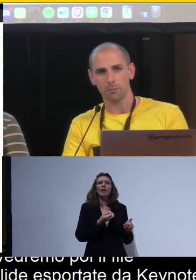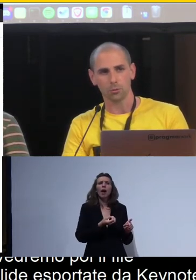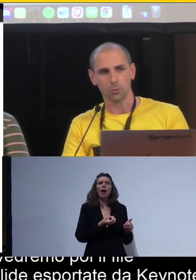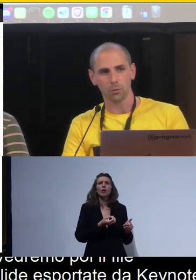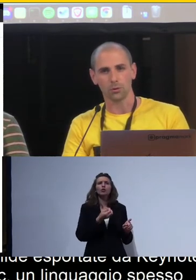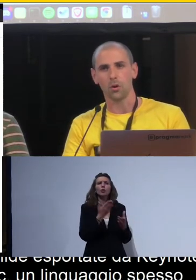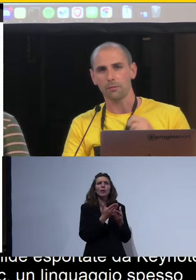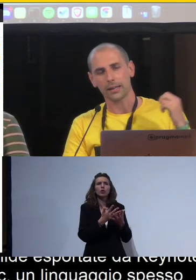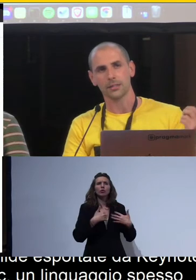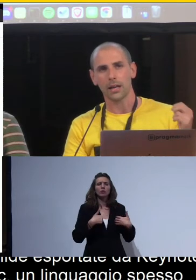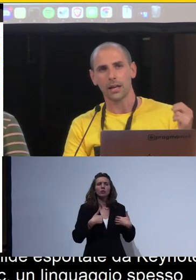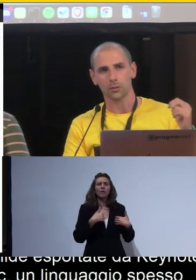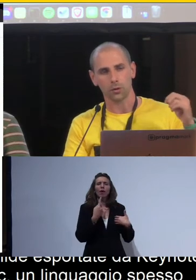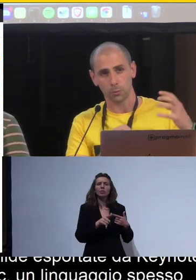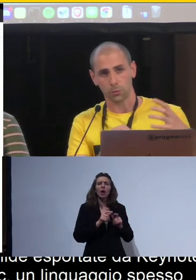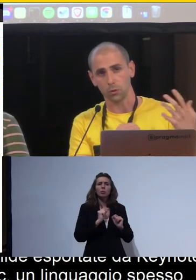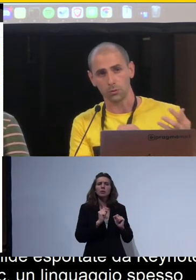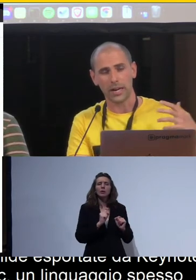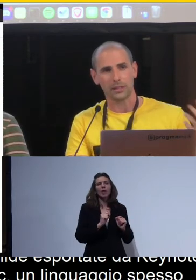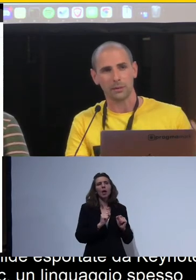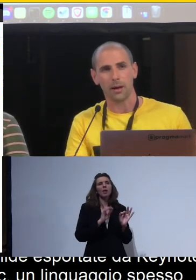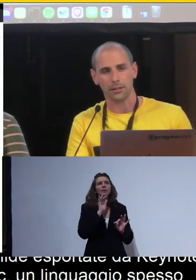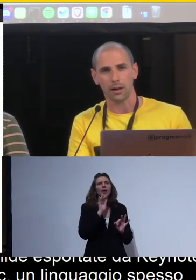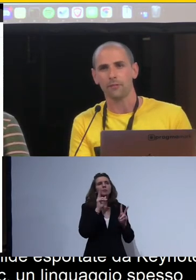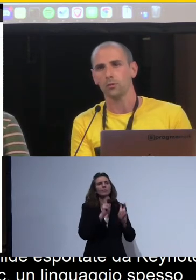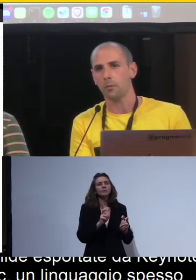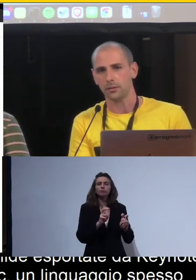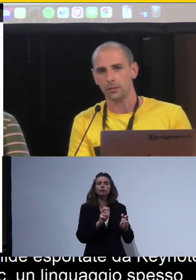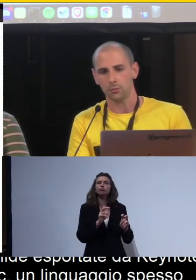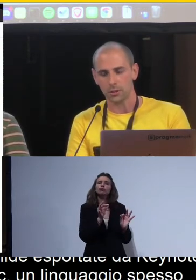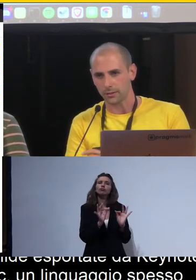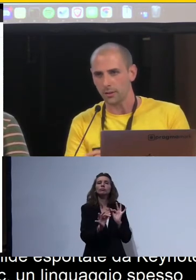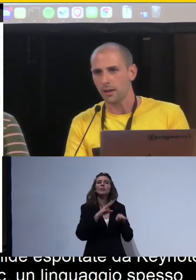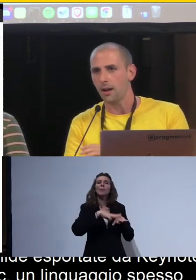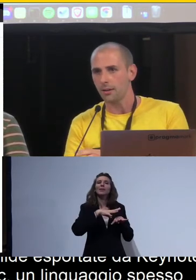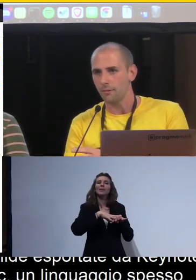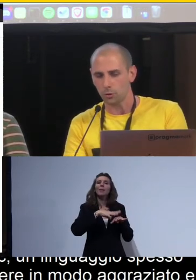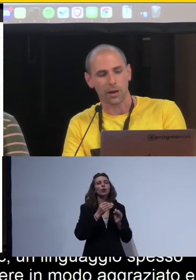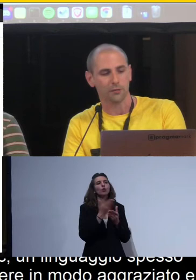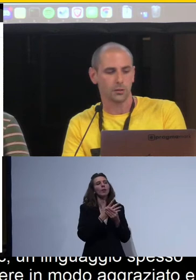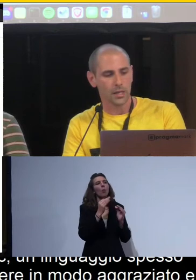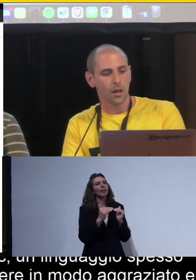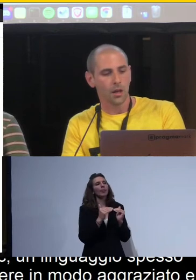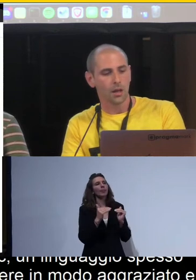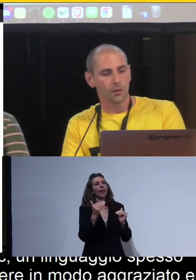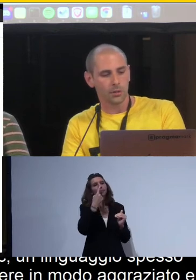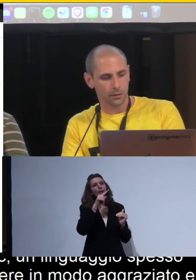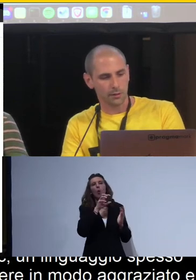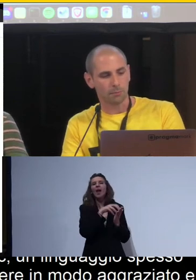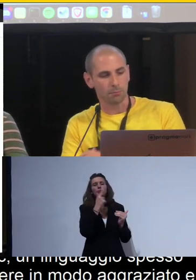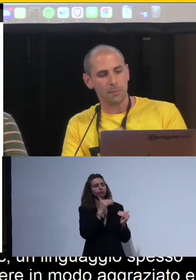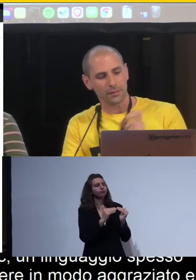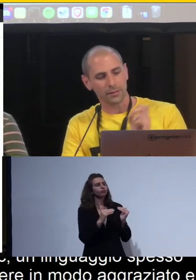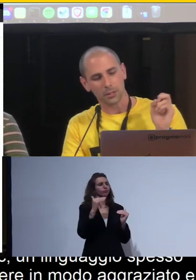scrivere in modo molto aggraziato e soprattutto utile la matematica e fare documenti di una certa qualità a livello tipografico. Quindi